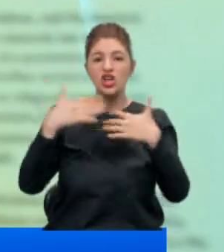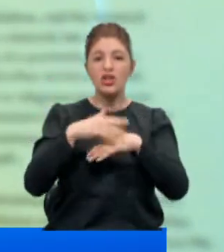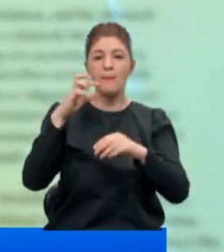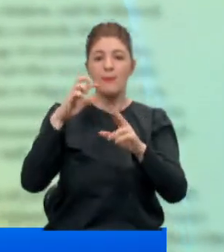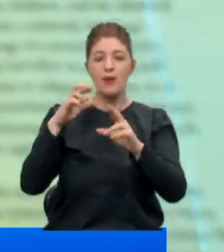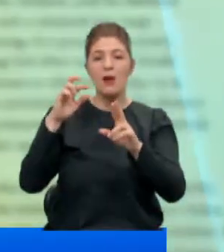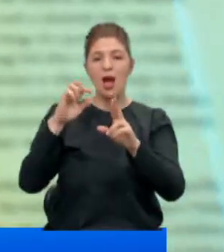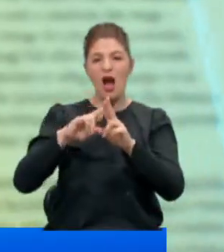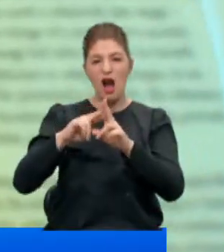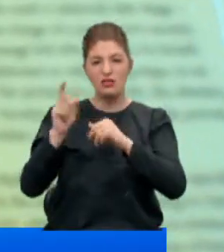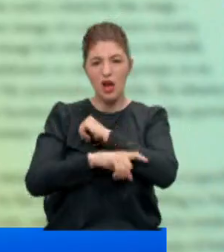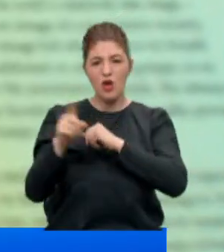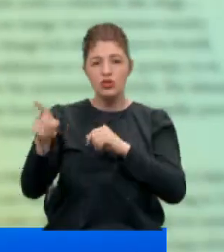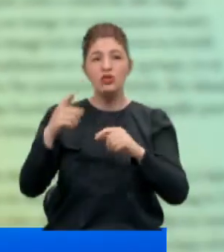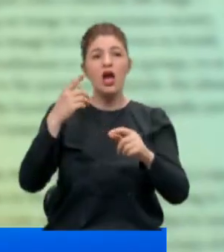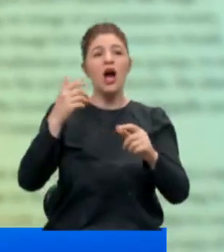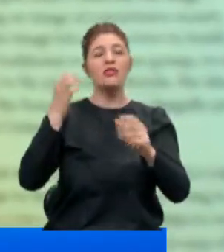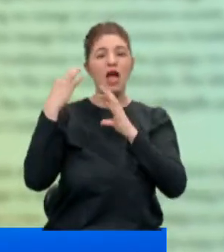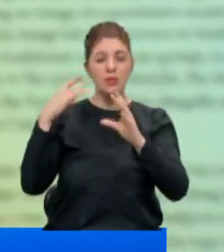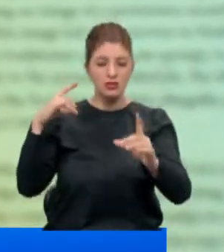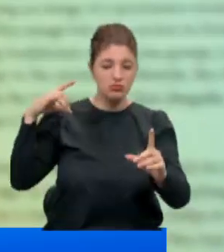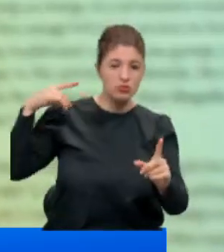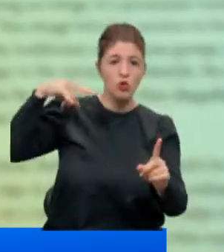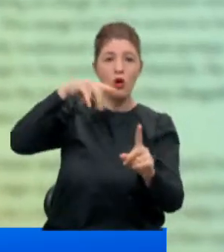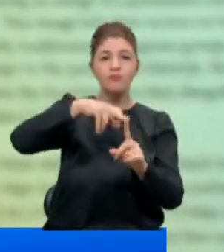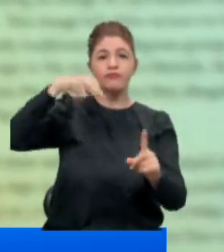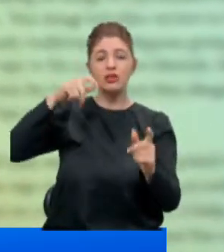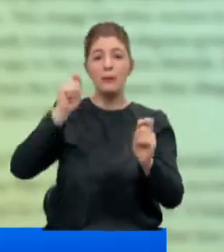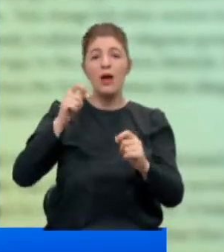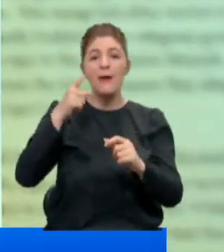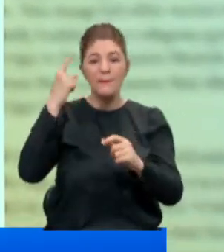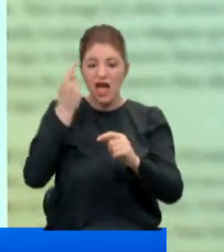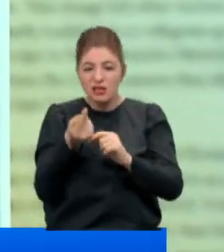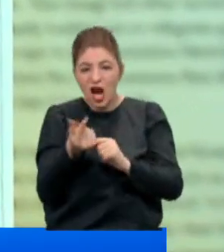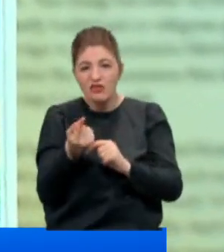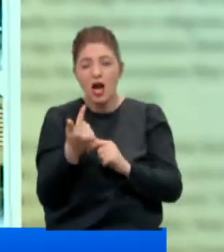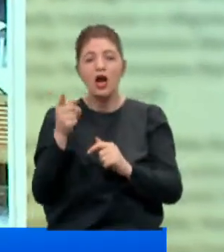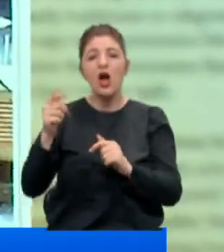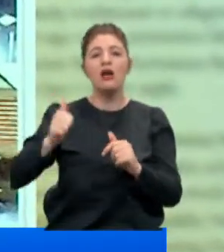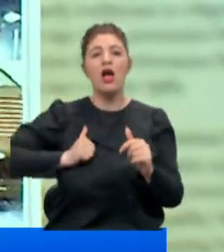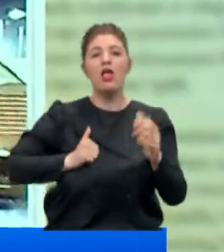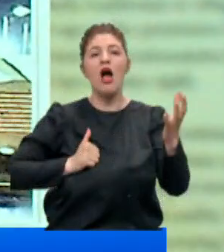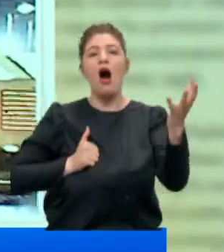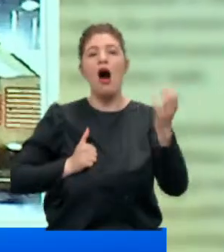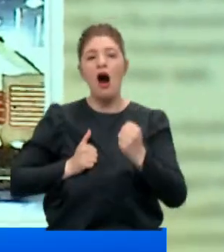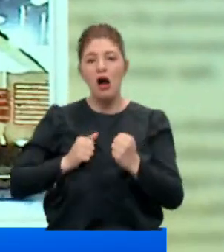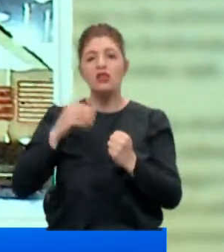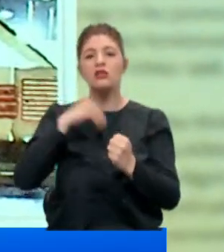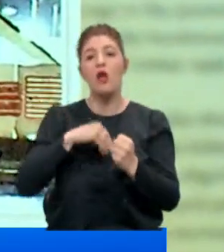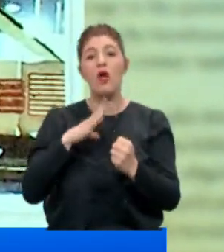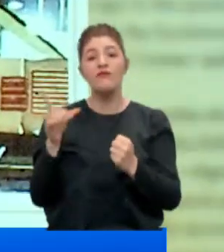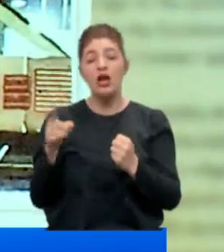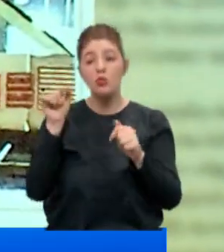Diyarbakır'da askeri üste saldırı girişiminde kullandığı maket uçaklardaki beyin kartlarını Kanada'dan temin ettiği sanılıyor.